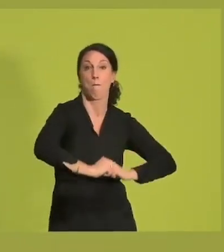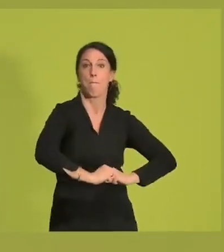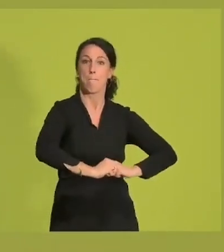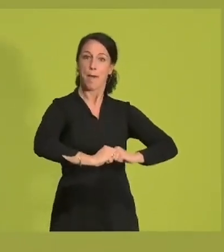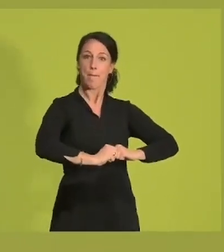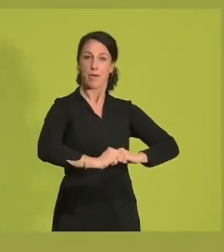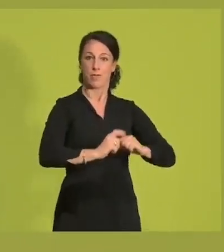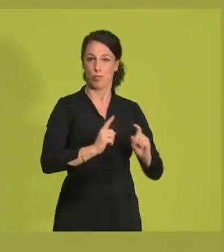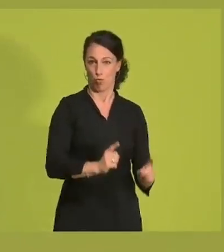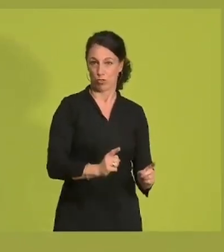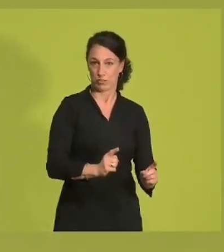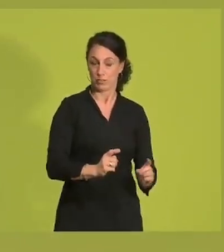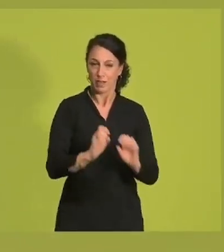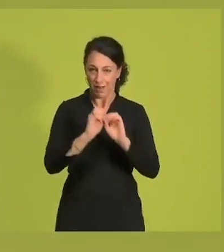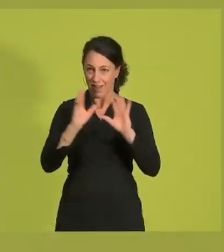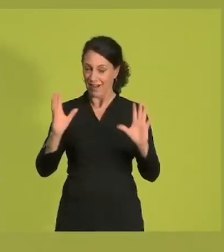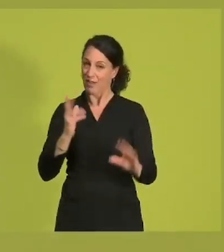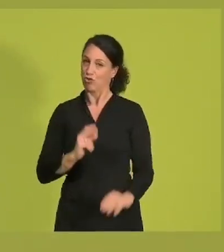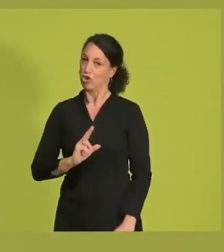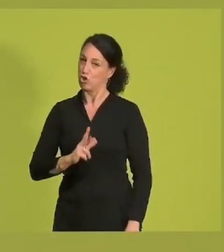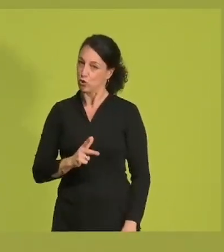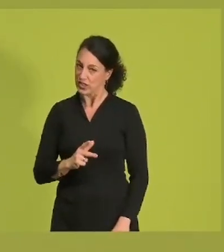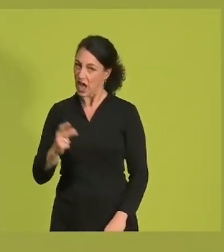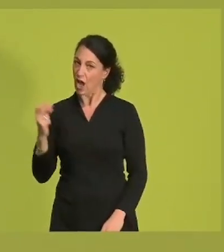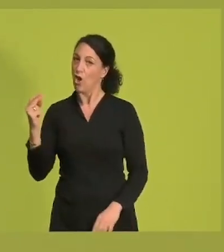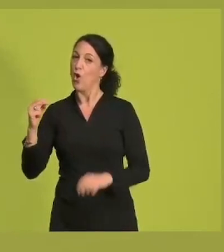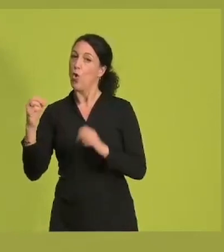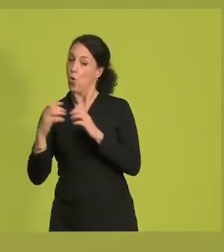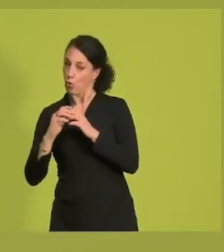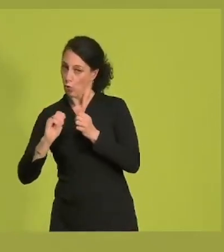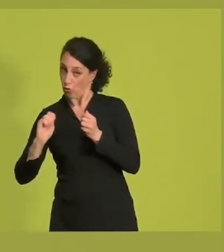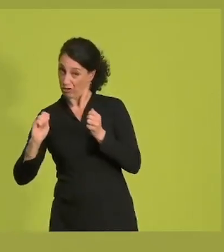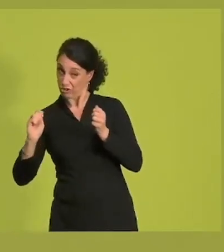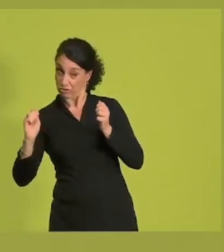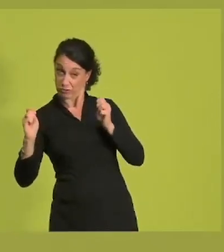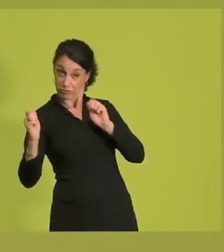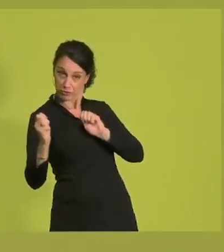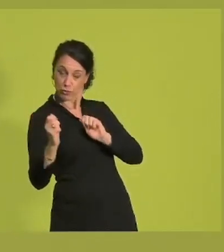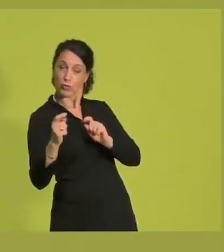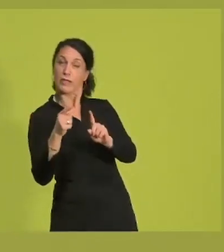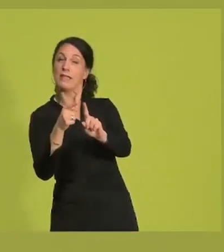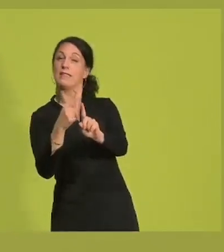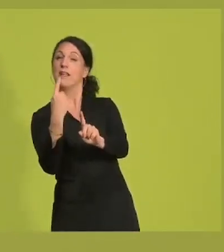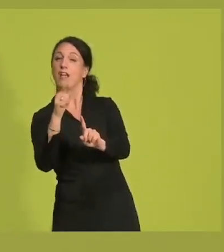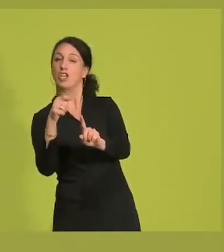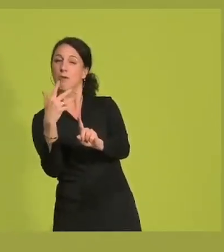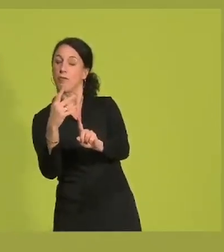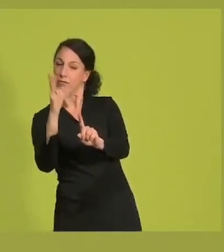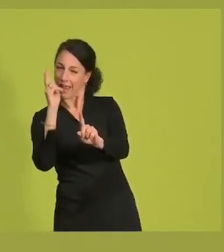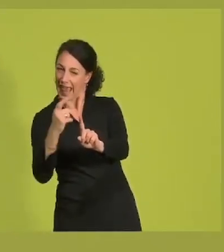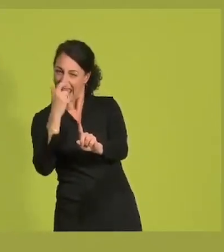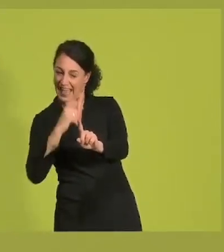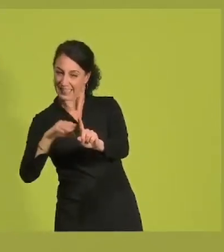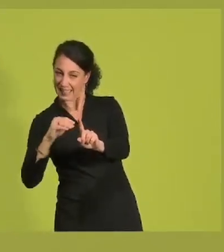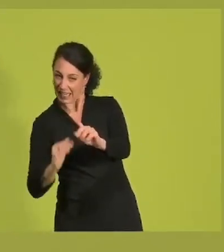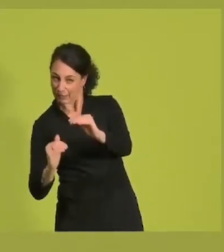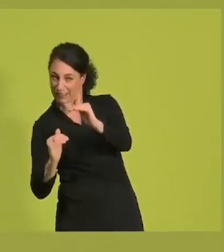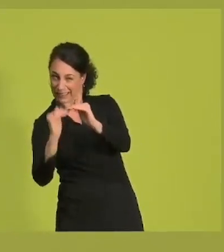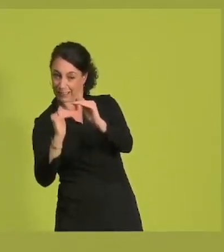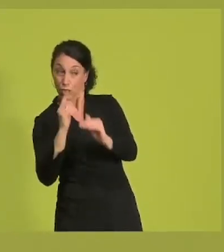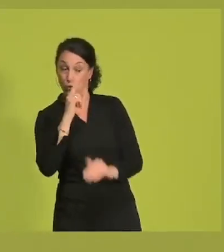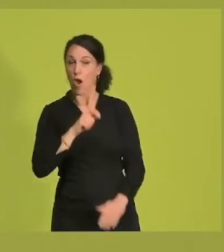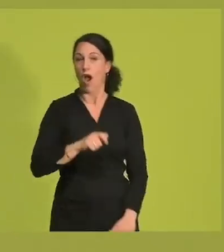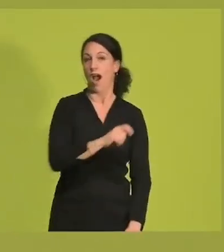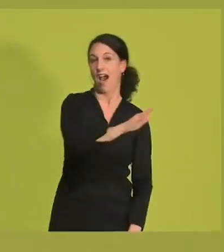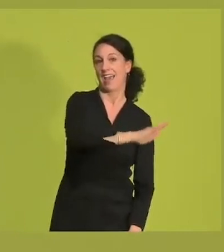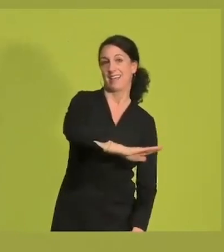Denn auch das ist sicher, wenn wir sozial-ökologische Transformation und das 1,5-Grad-Ziel ernst nehmen, ist nicht nur im rheinischen Revier,